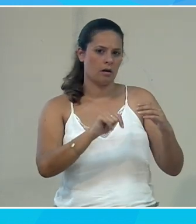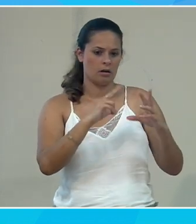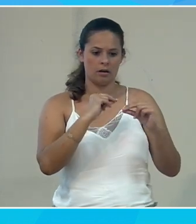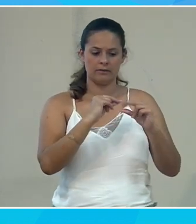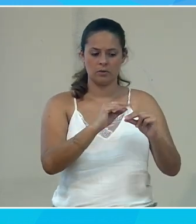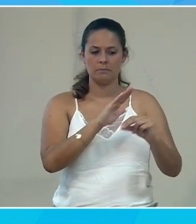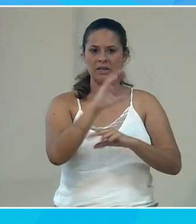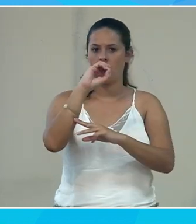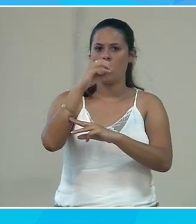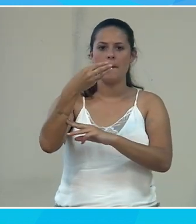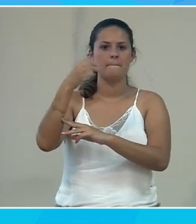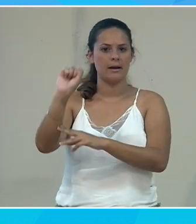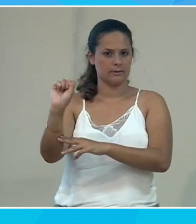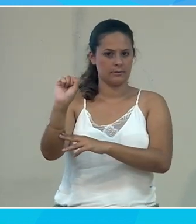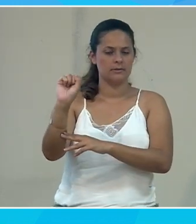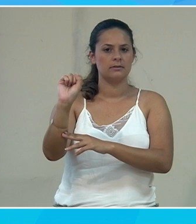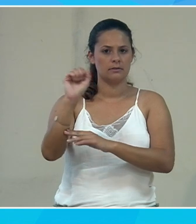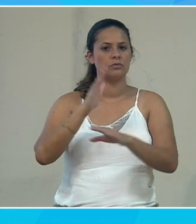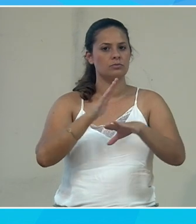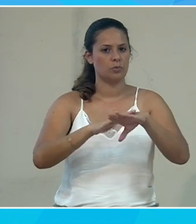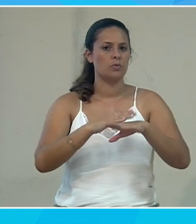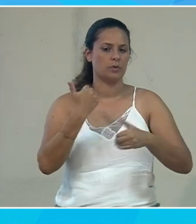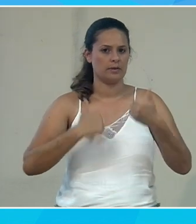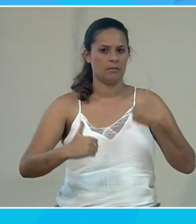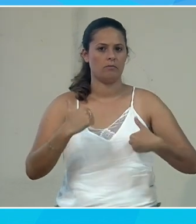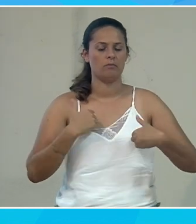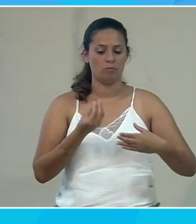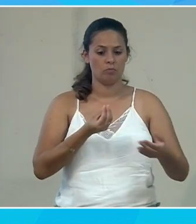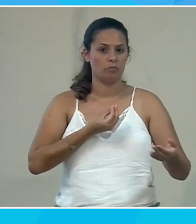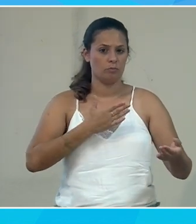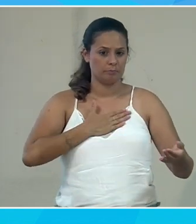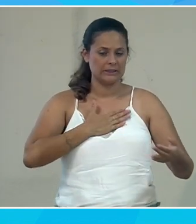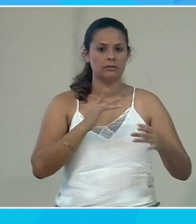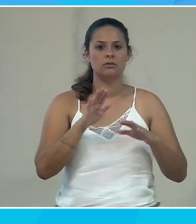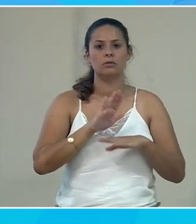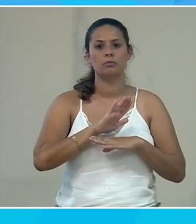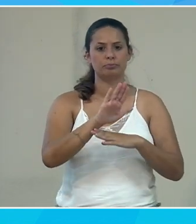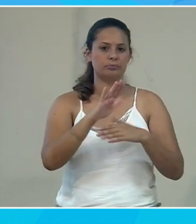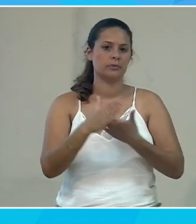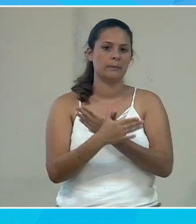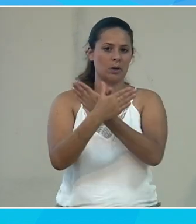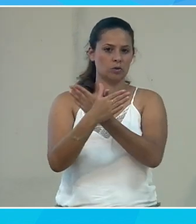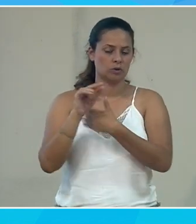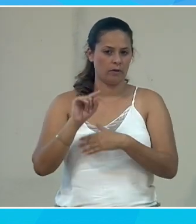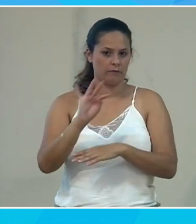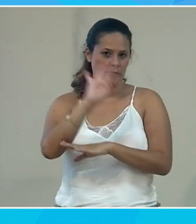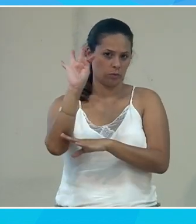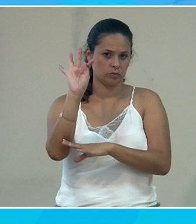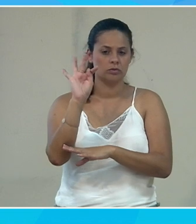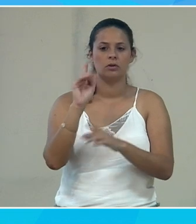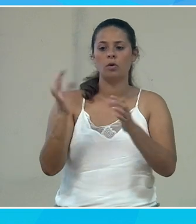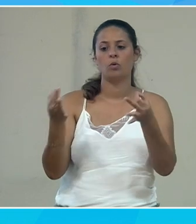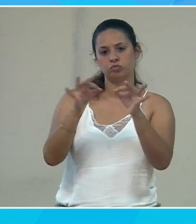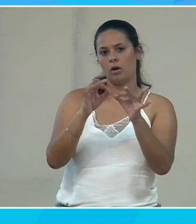'OMS sur le handicap. Alors, moi, je vais vous donner la nôtre au niveau Microsoft qui rejoint d'ailleurs celle de l'OMS.